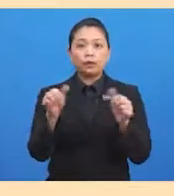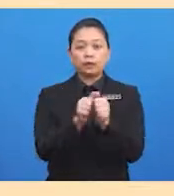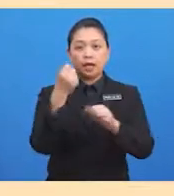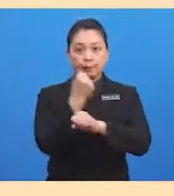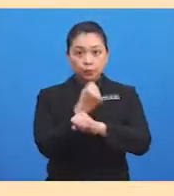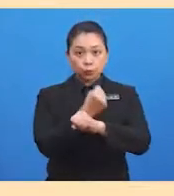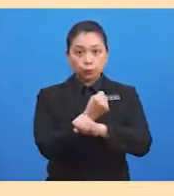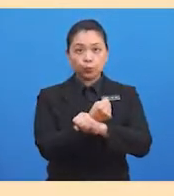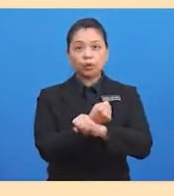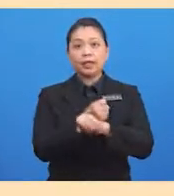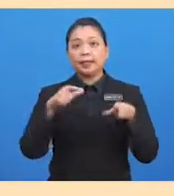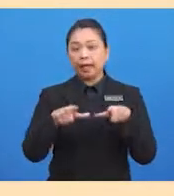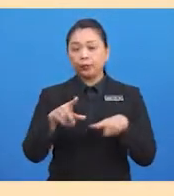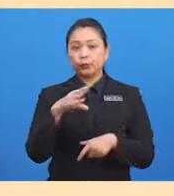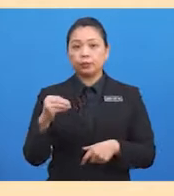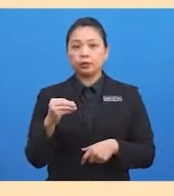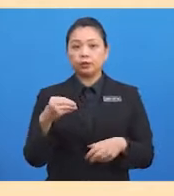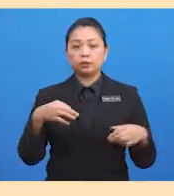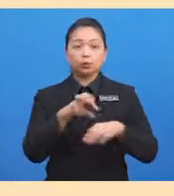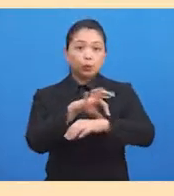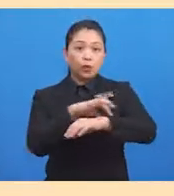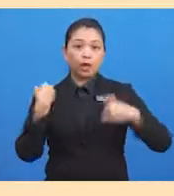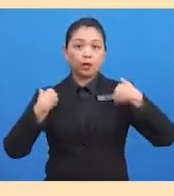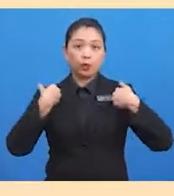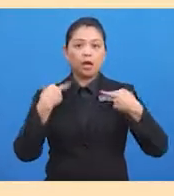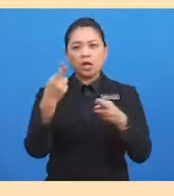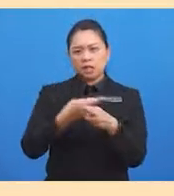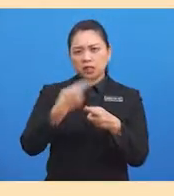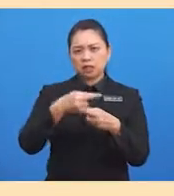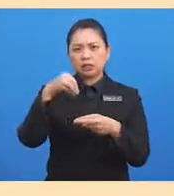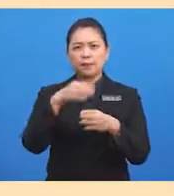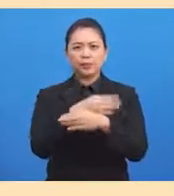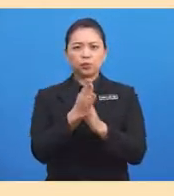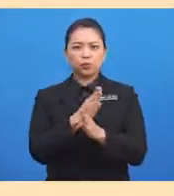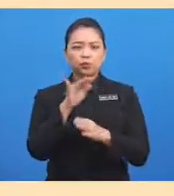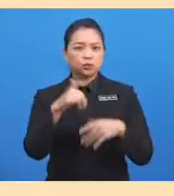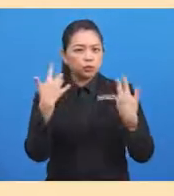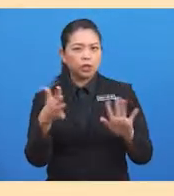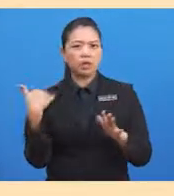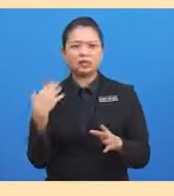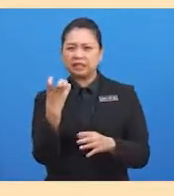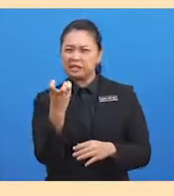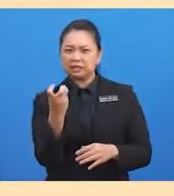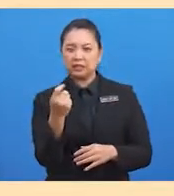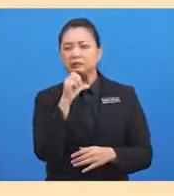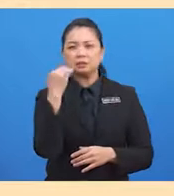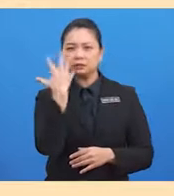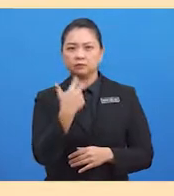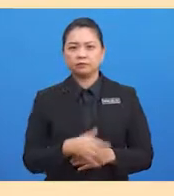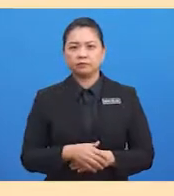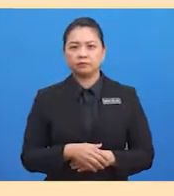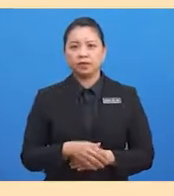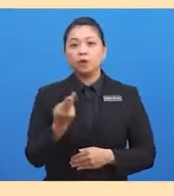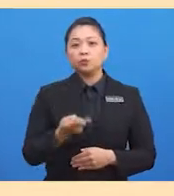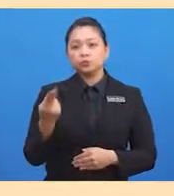adalah ringkas dalam bentuk yang sedia ada dan kasar pembuatannya. Unsur-unsur keindahan seni